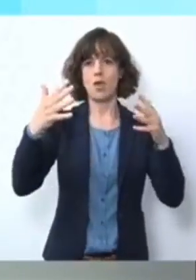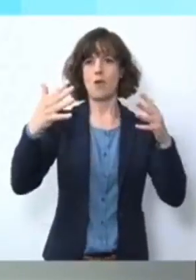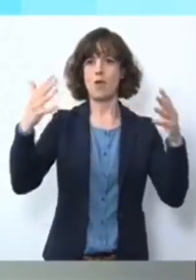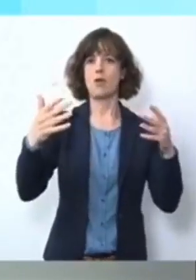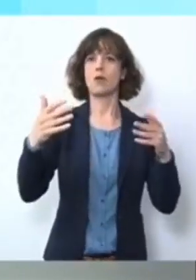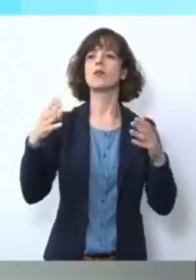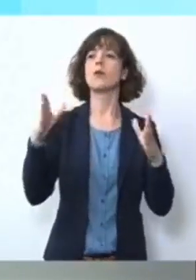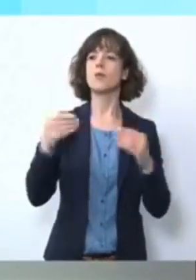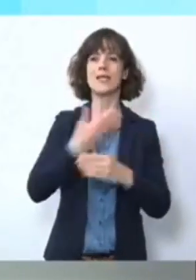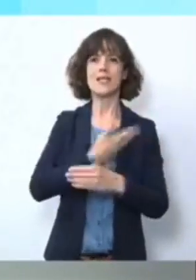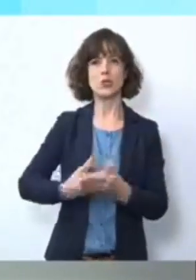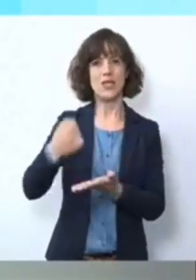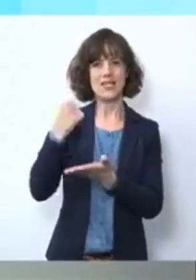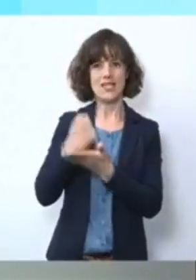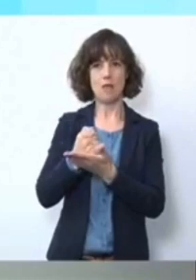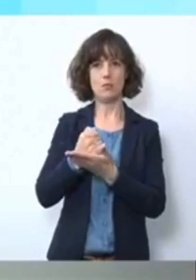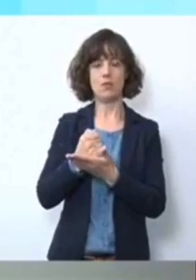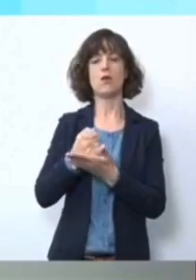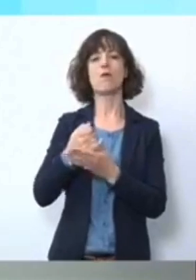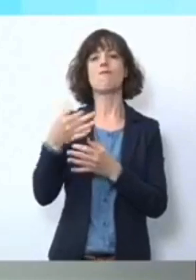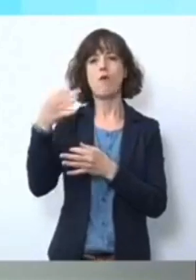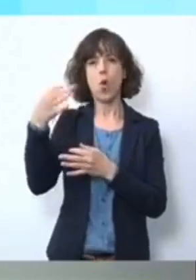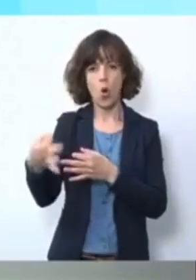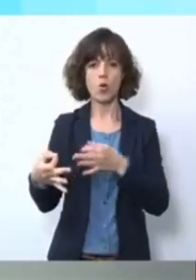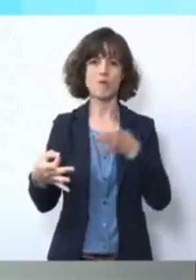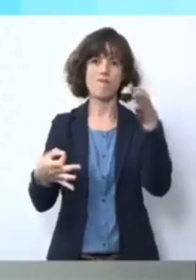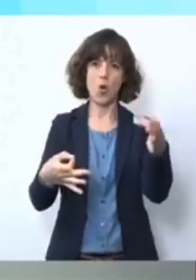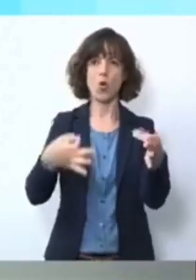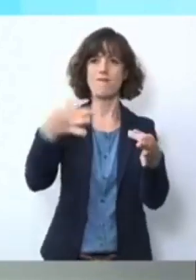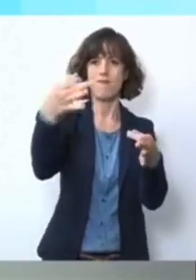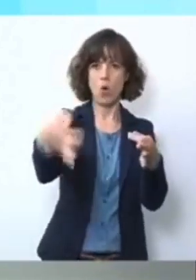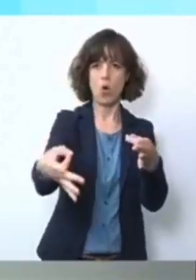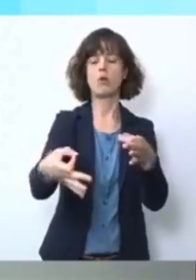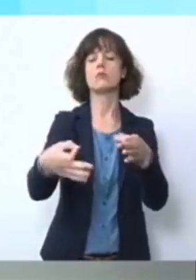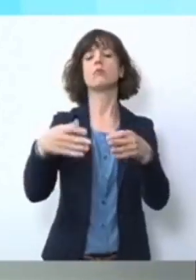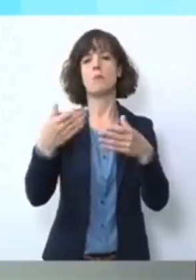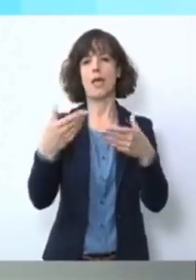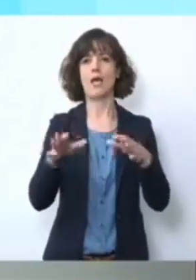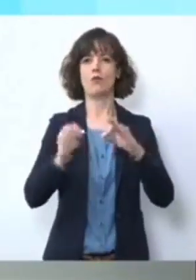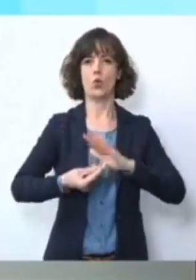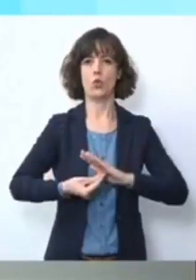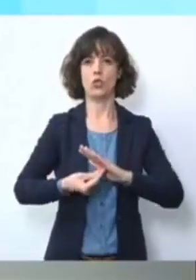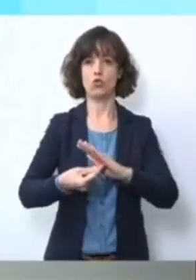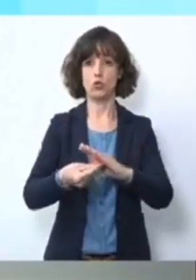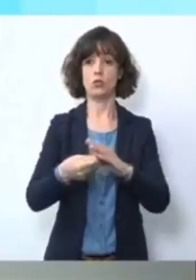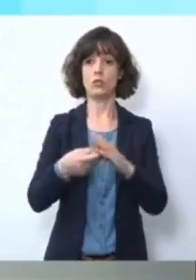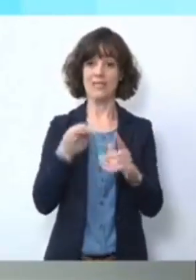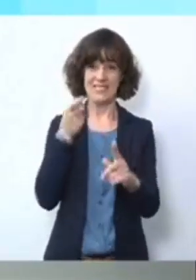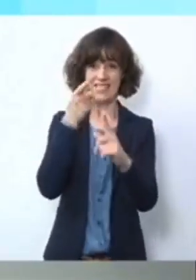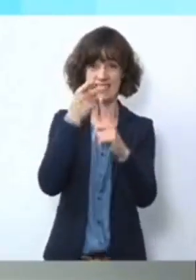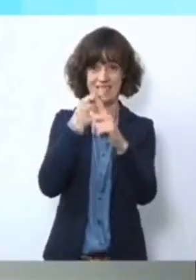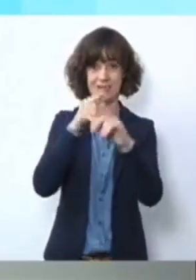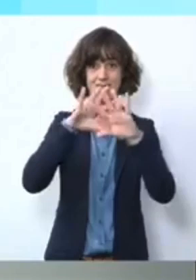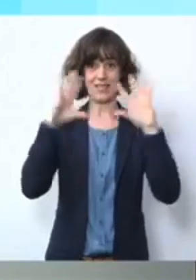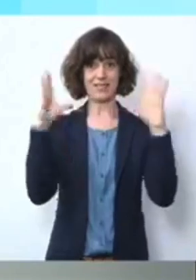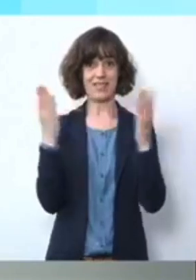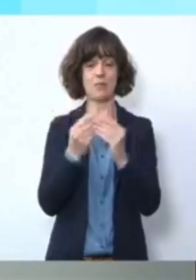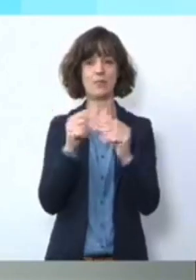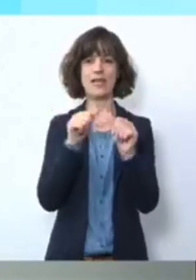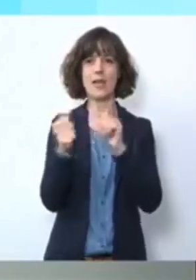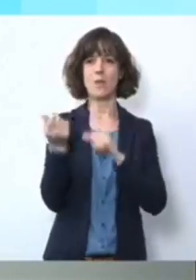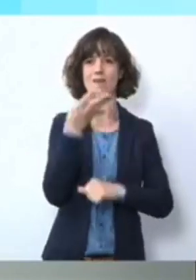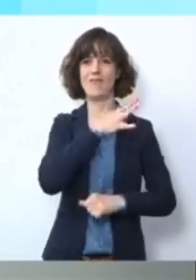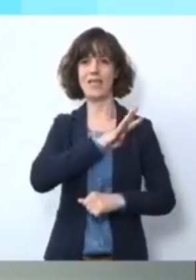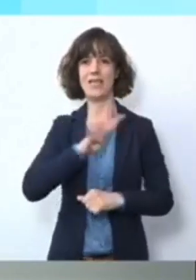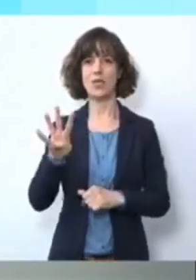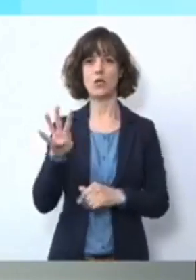Ort von den Gesundheitsämtern angefordert werden und hier mit unterstützen. Am Schluss sollen es dann eben insgesamt nahezu 4.000